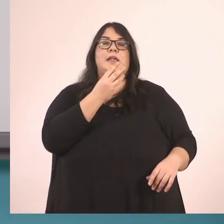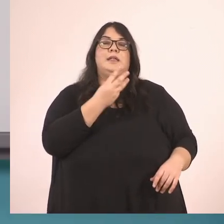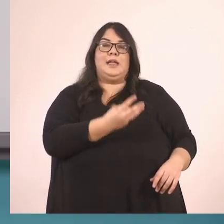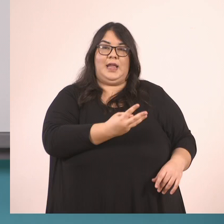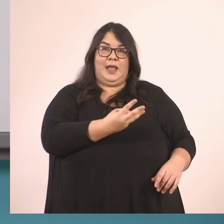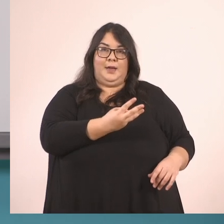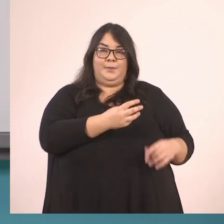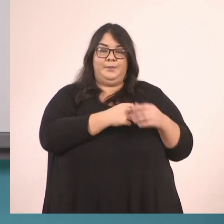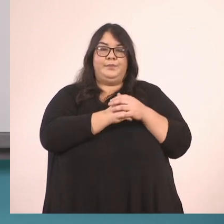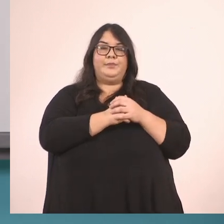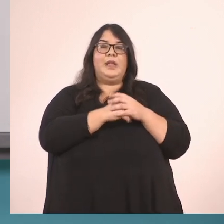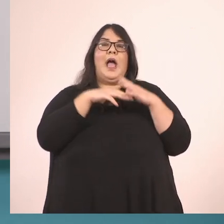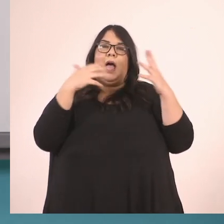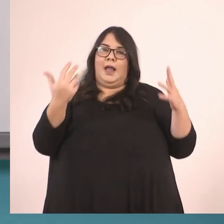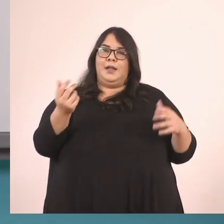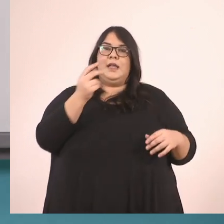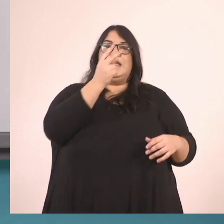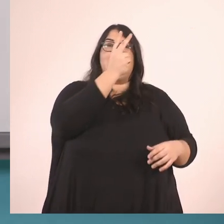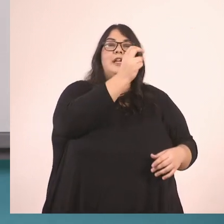Λοιπόν το 23 πέμπτα